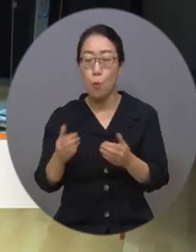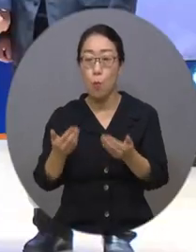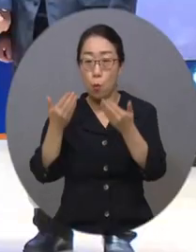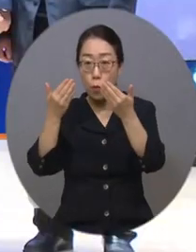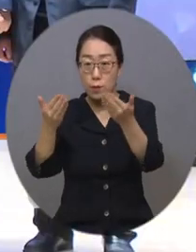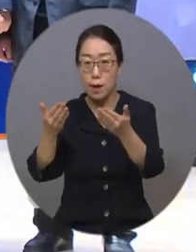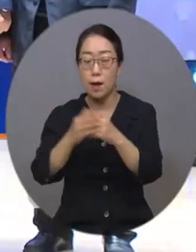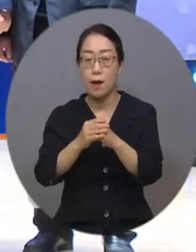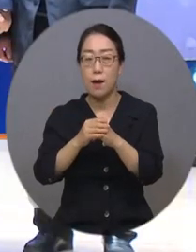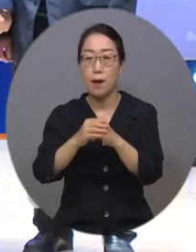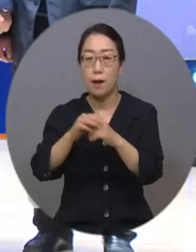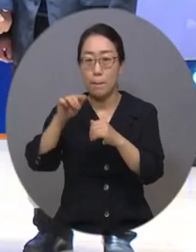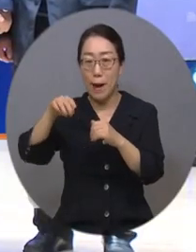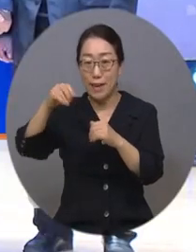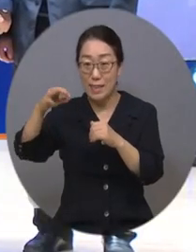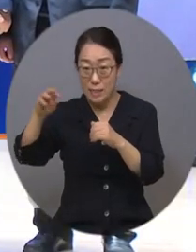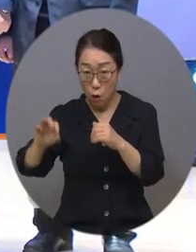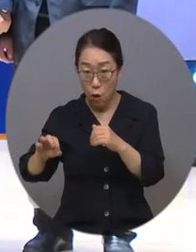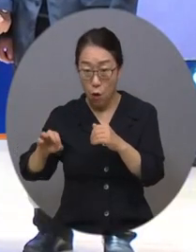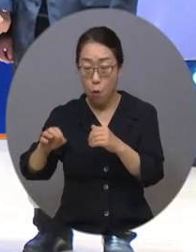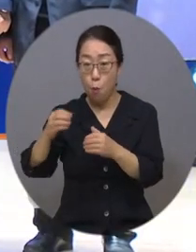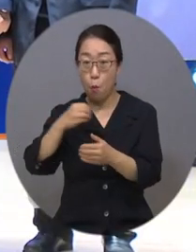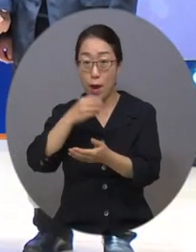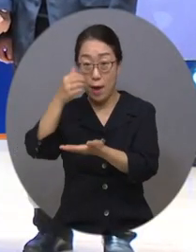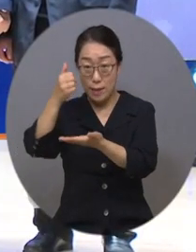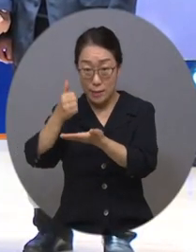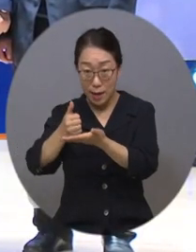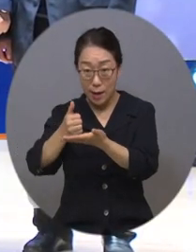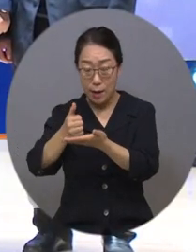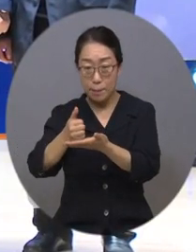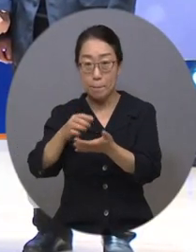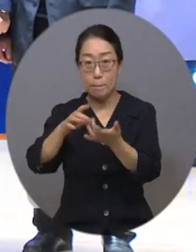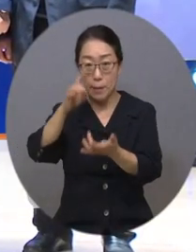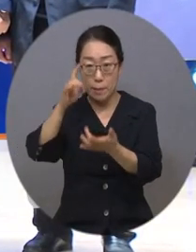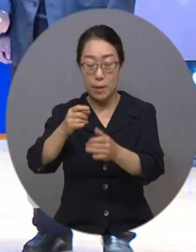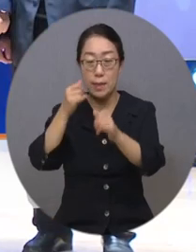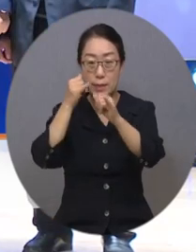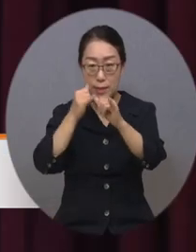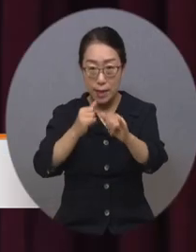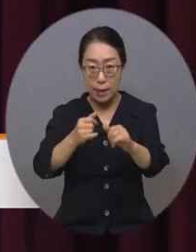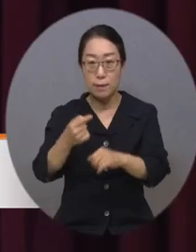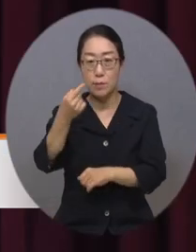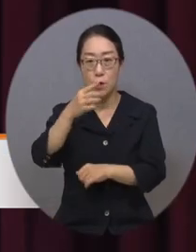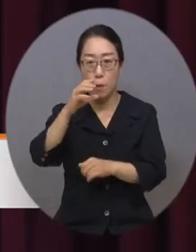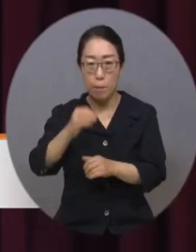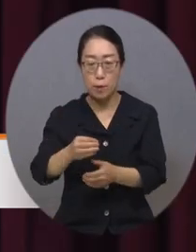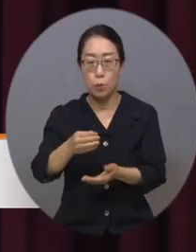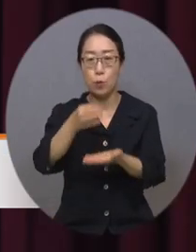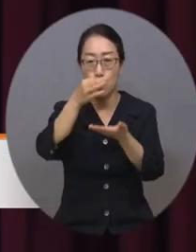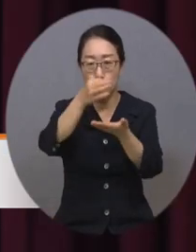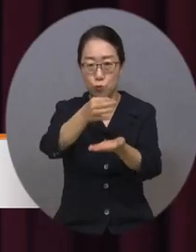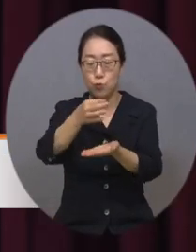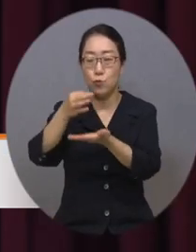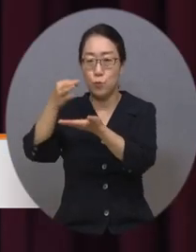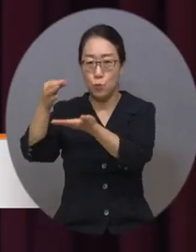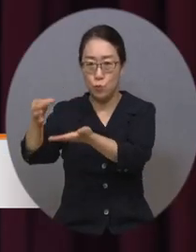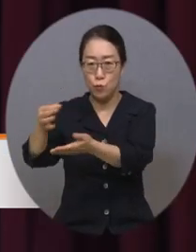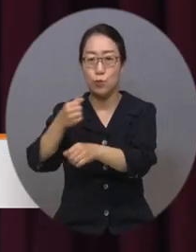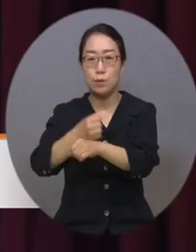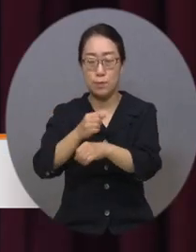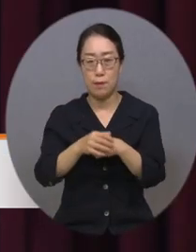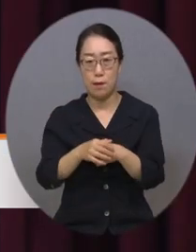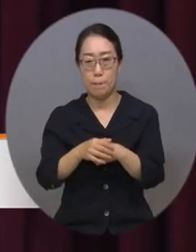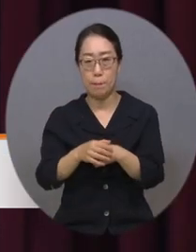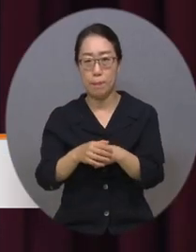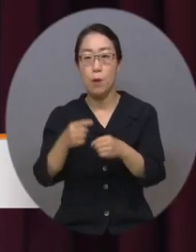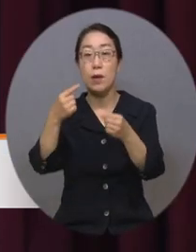박희성 사랑나눔 봉사회장이 선정돼 상장과 각각 상금 천만 원을 수상했습니다. 올해